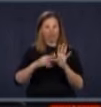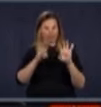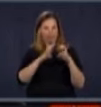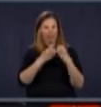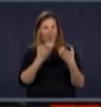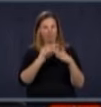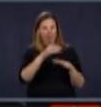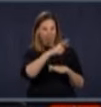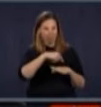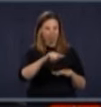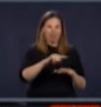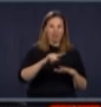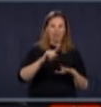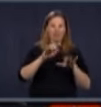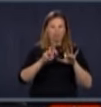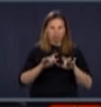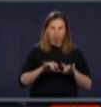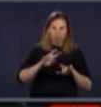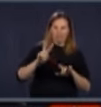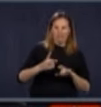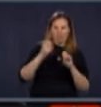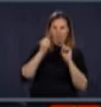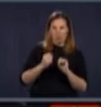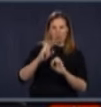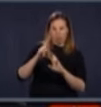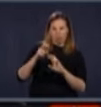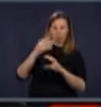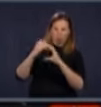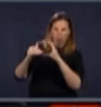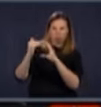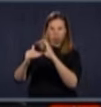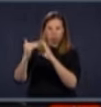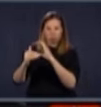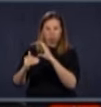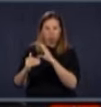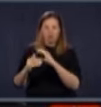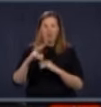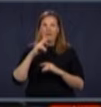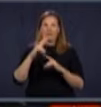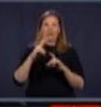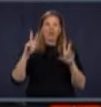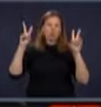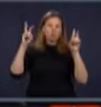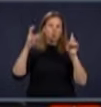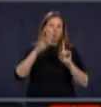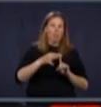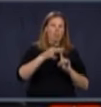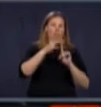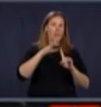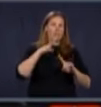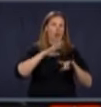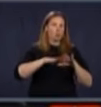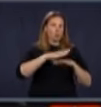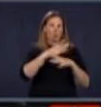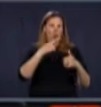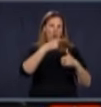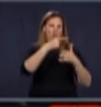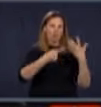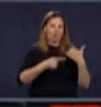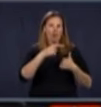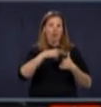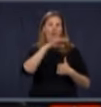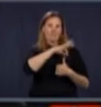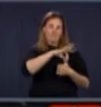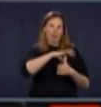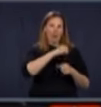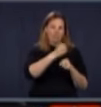'occuper de répondre dans les meilleurs délais. On peut vous dire que les principaux sujets, c'est vraiment les primes, justement, les